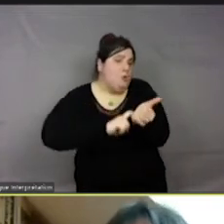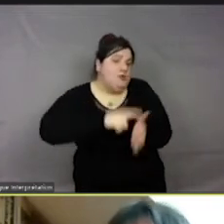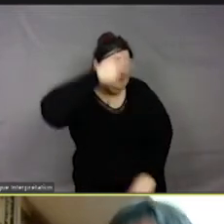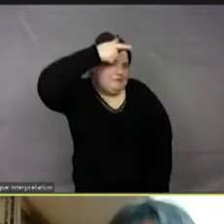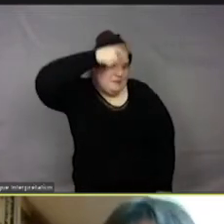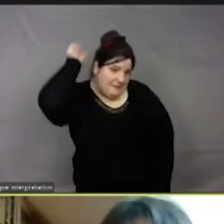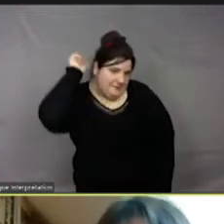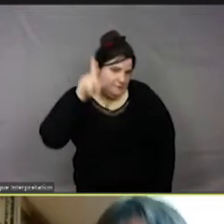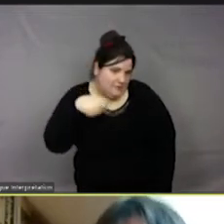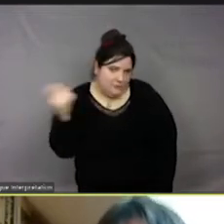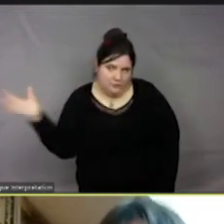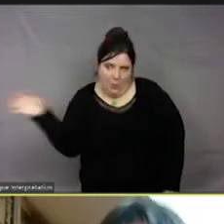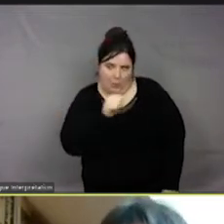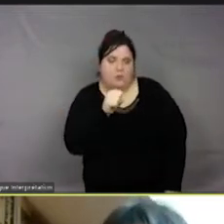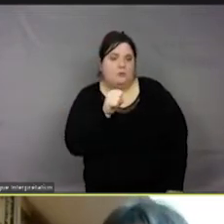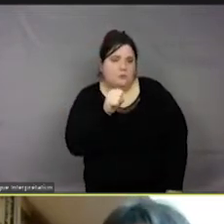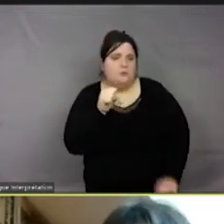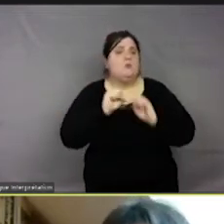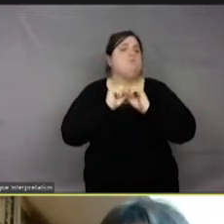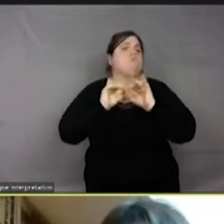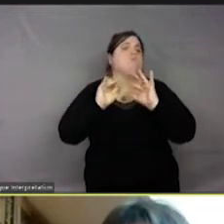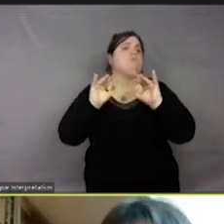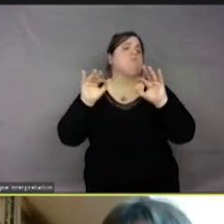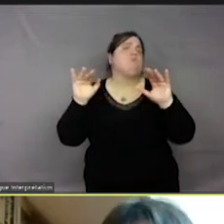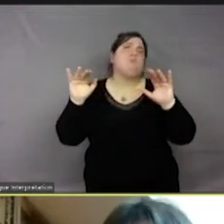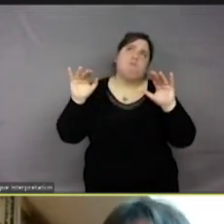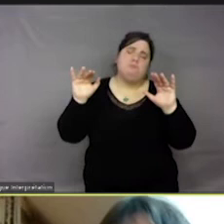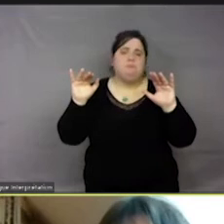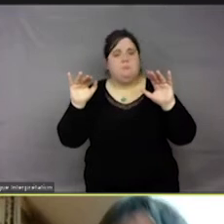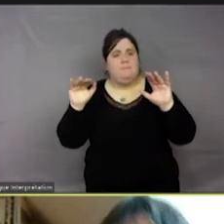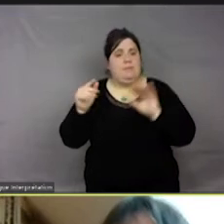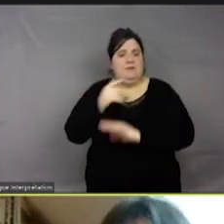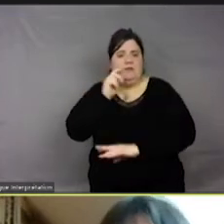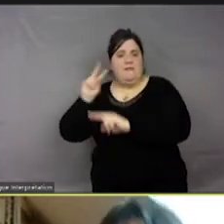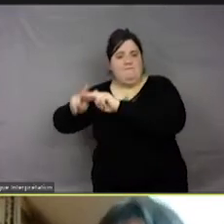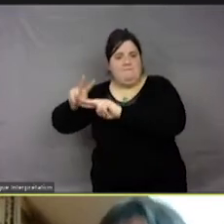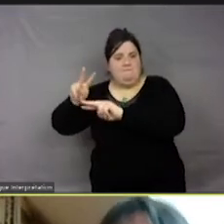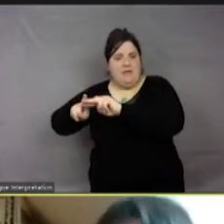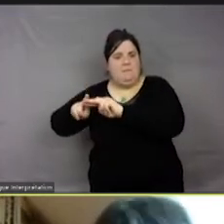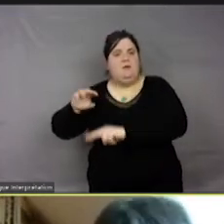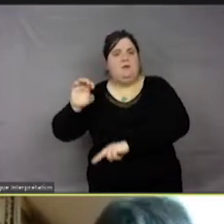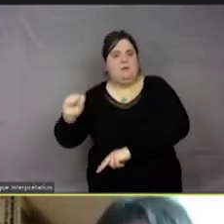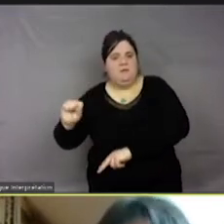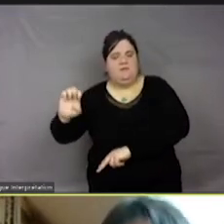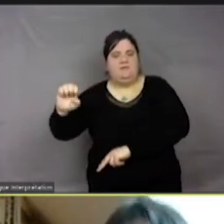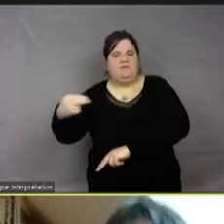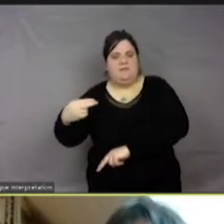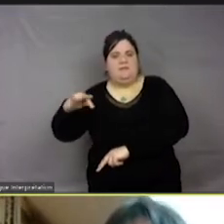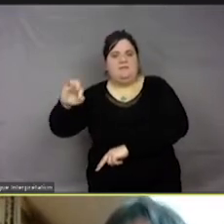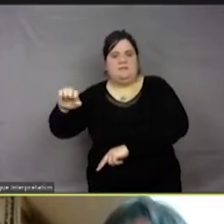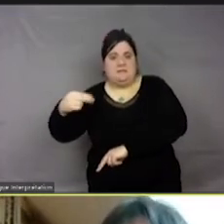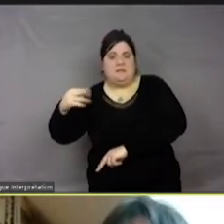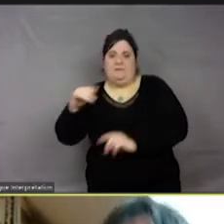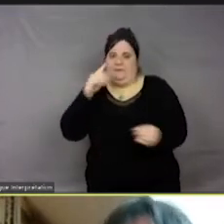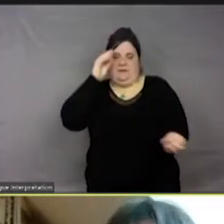et il a vraiment fait son histoire à partir du verbe « sentient », donc « to feel », c'est-à-dire bien